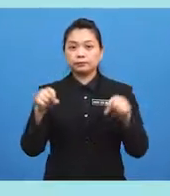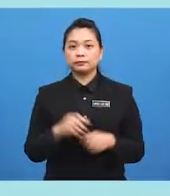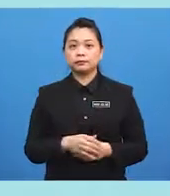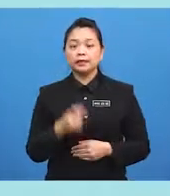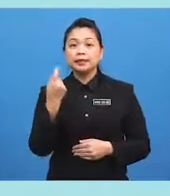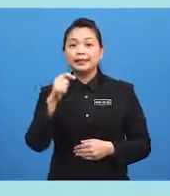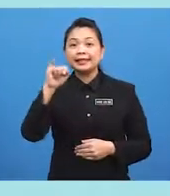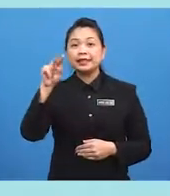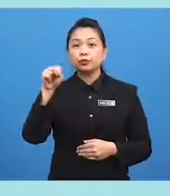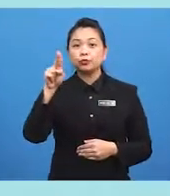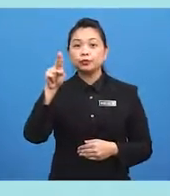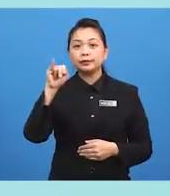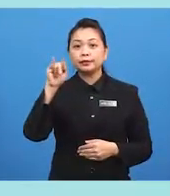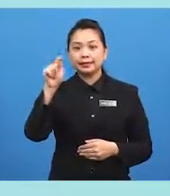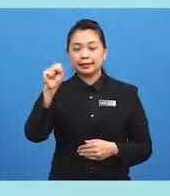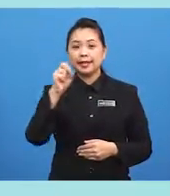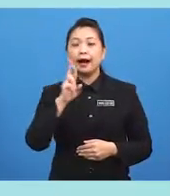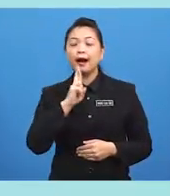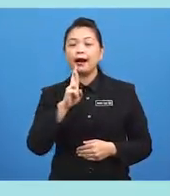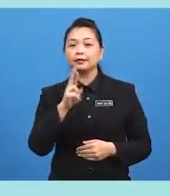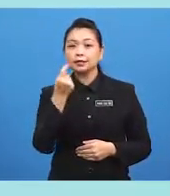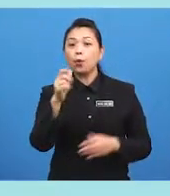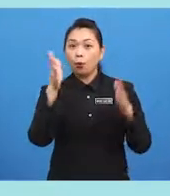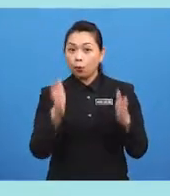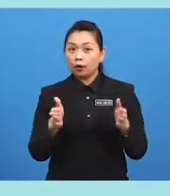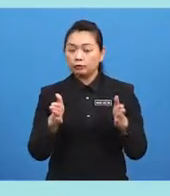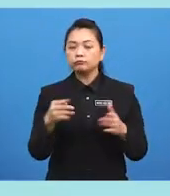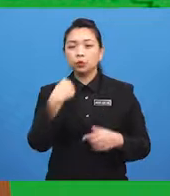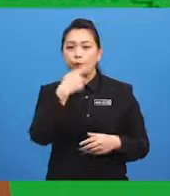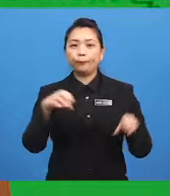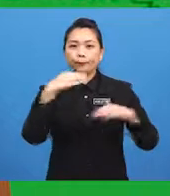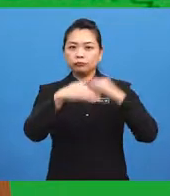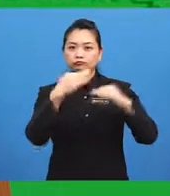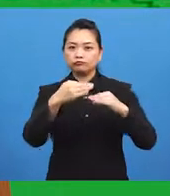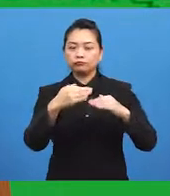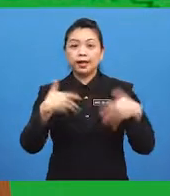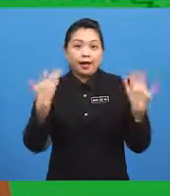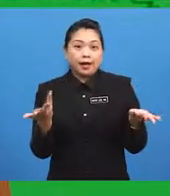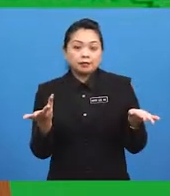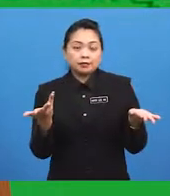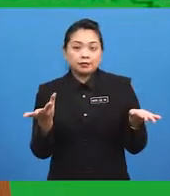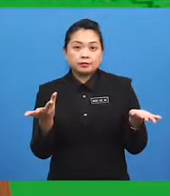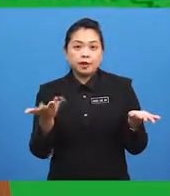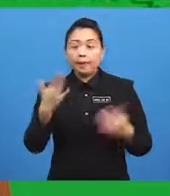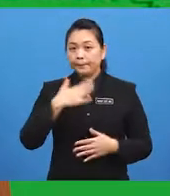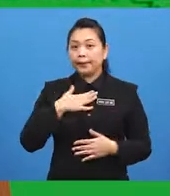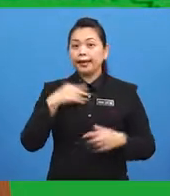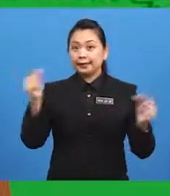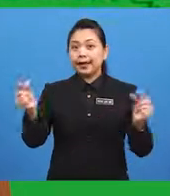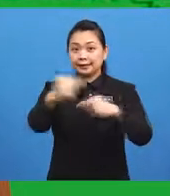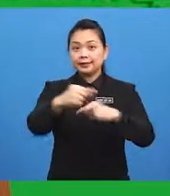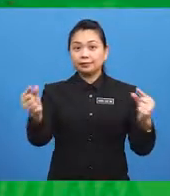The Inuits... ...are the ones... ...who built it. How's my garden? It's big, right?